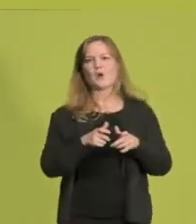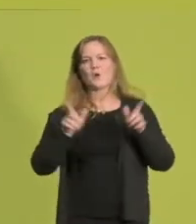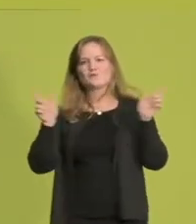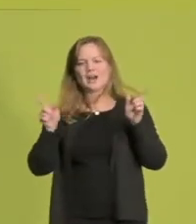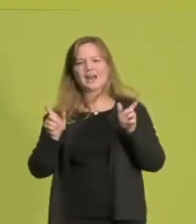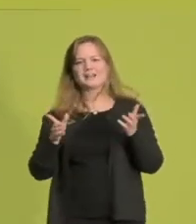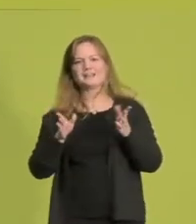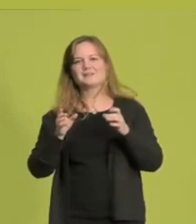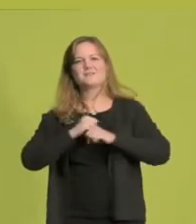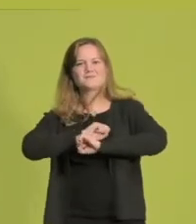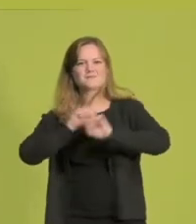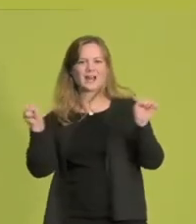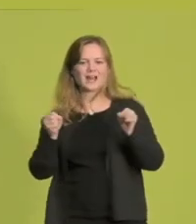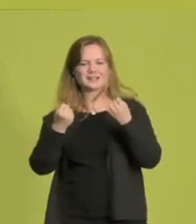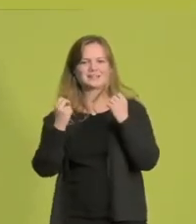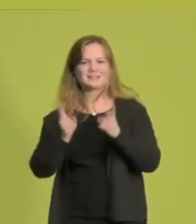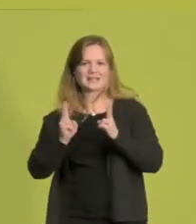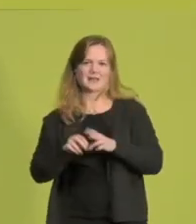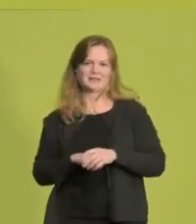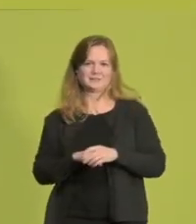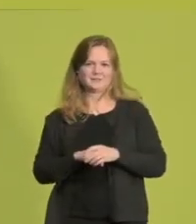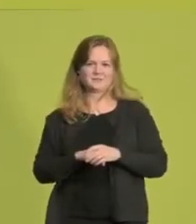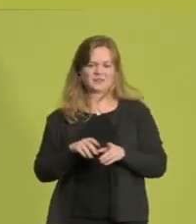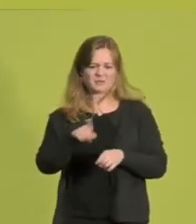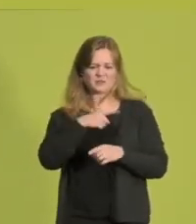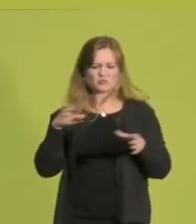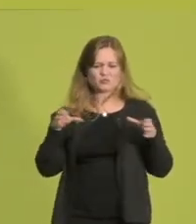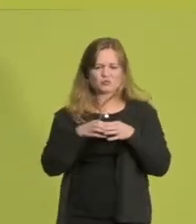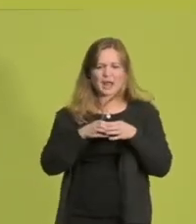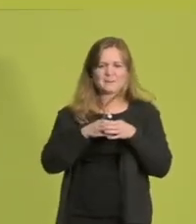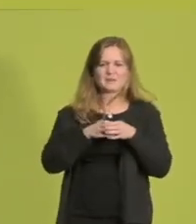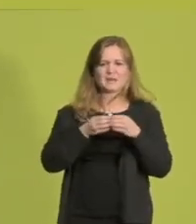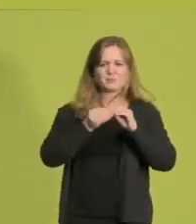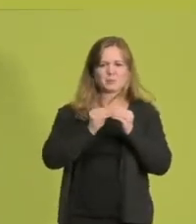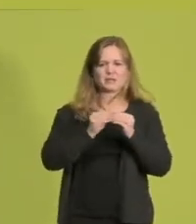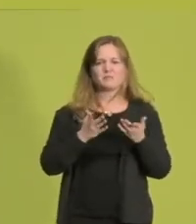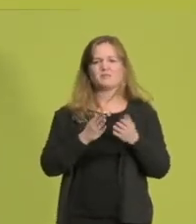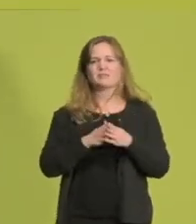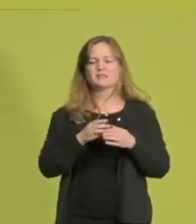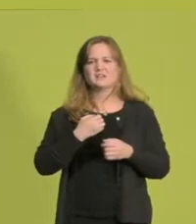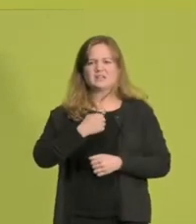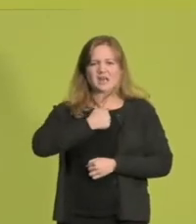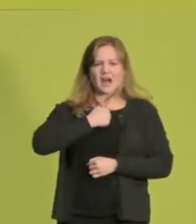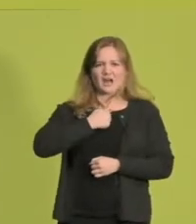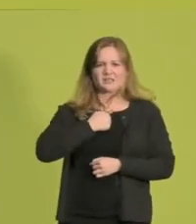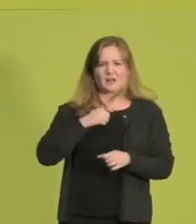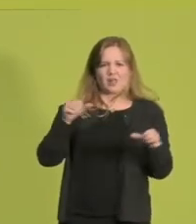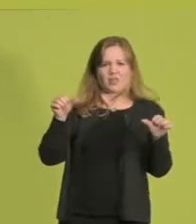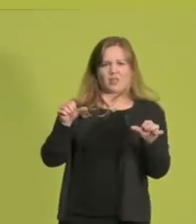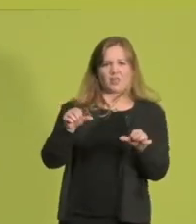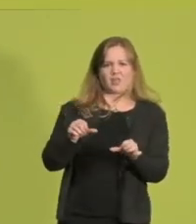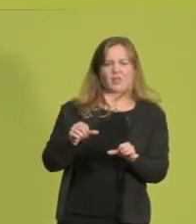Denn nichts vergiftet unser Zusammenleben mehr als die diffuse Angst vor einem Abstieg. Lasst uns deswegen